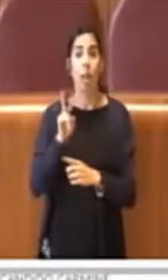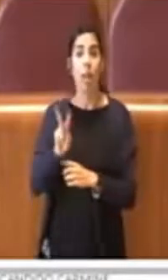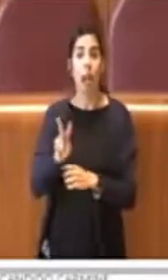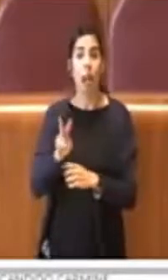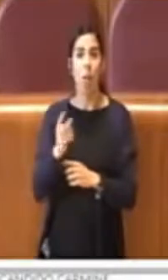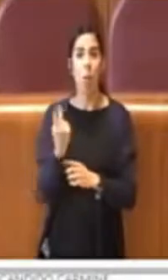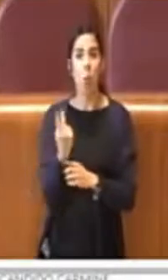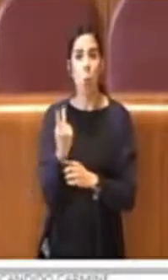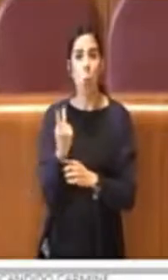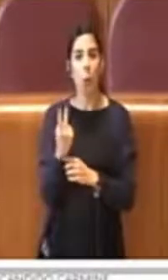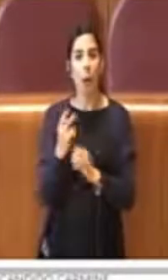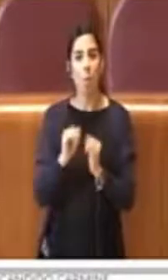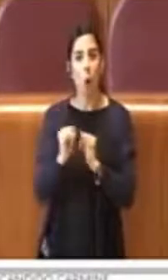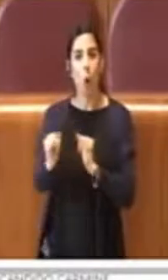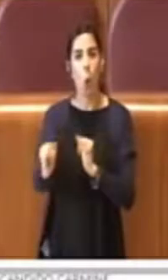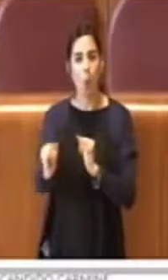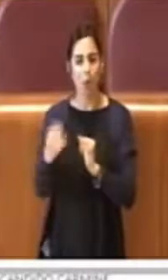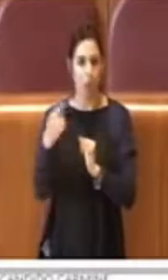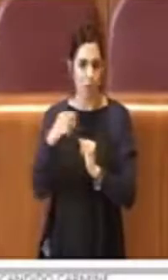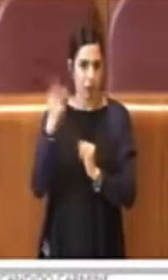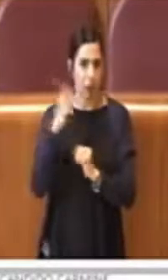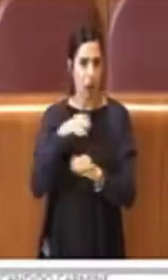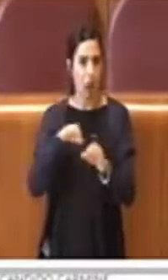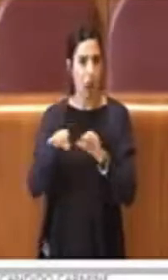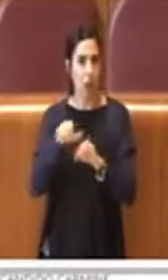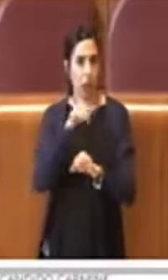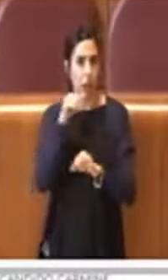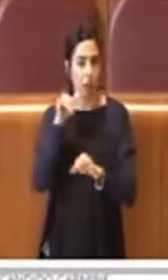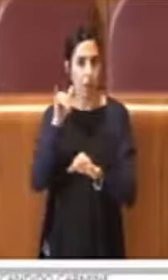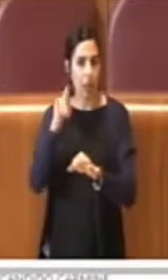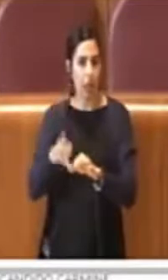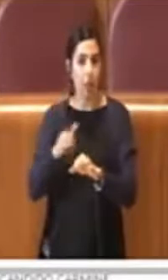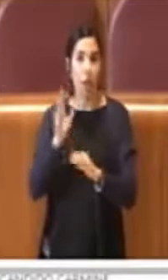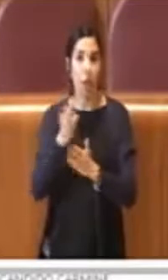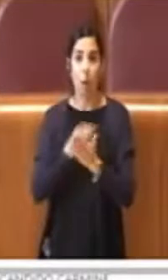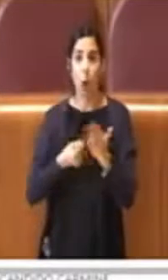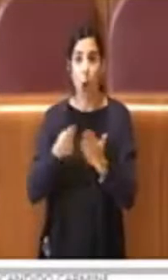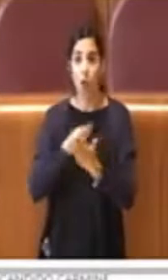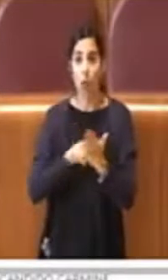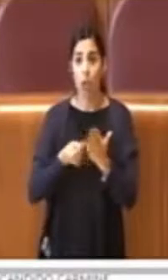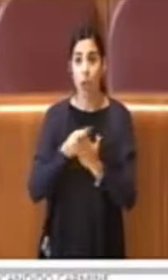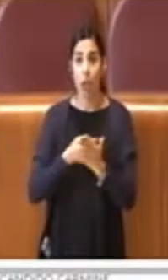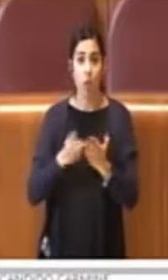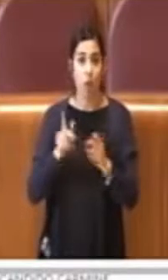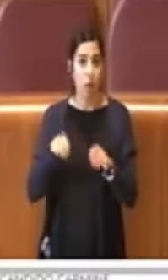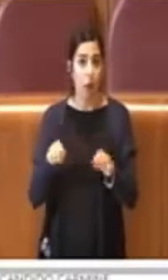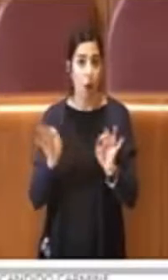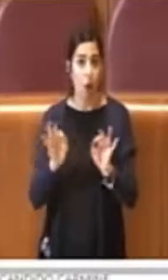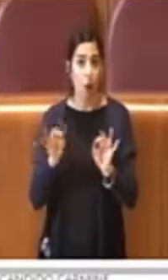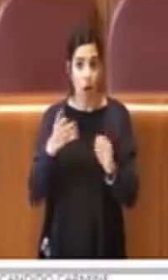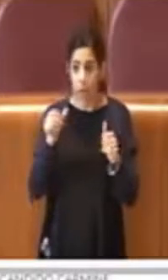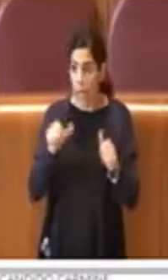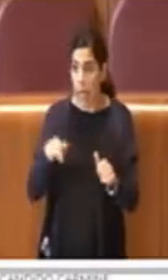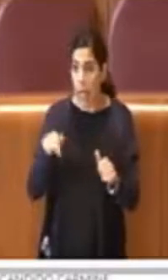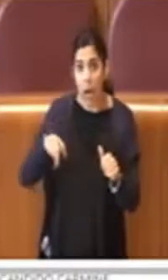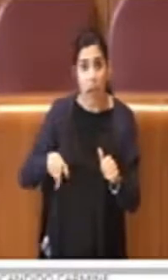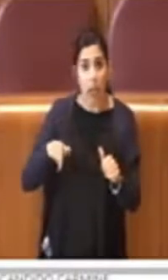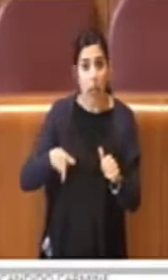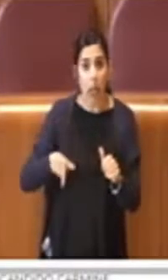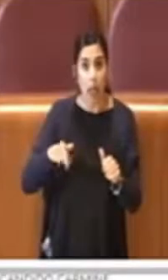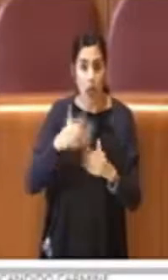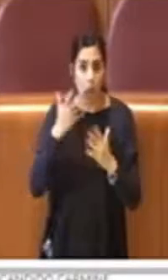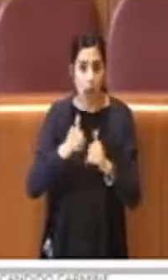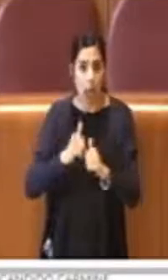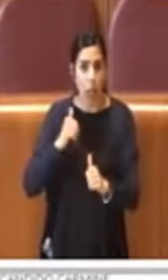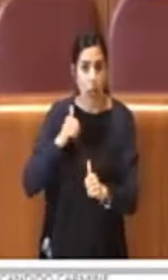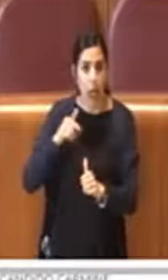del 2, che ovviamente è un'opera altrettanto strategica, ma la cui progettazione tra l'altro partirà in questi mesi, è stata fatta un'apposita gara, chiaramente è più indietro e